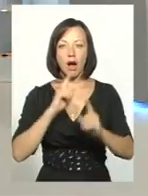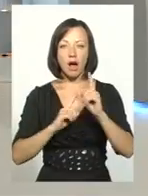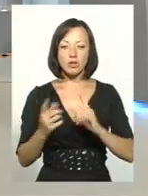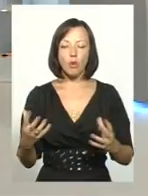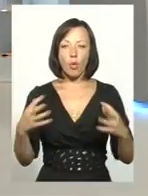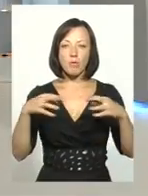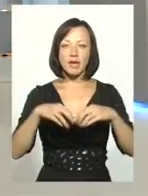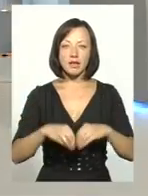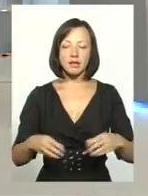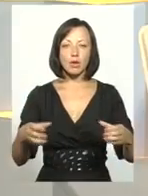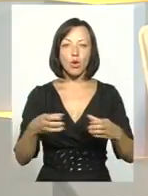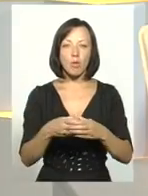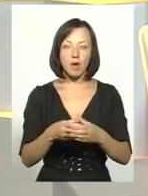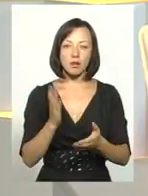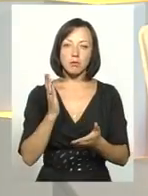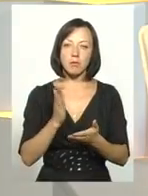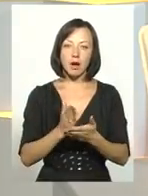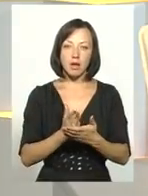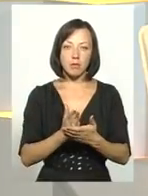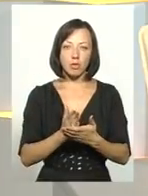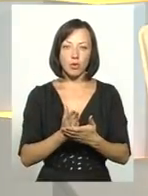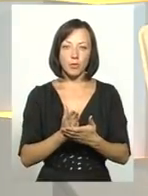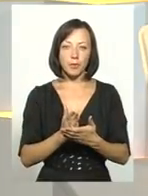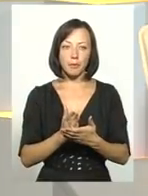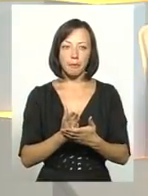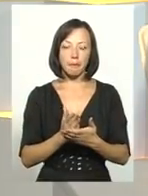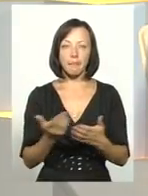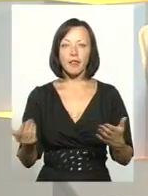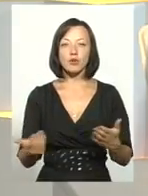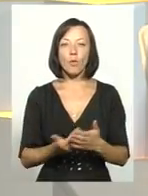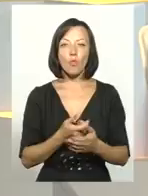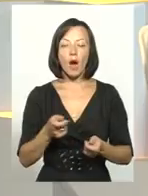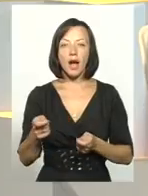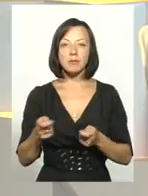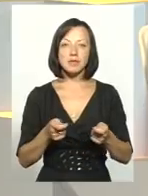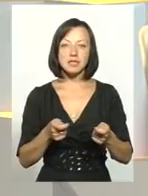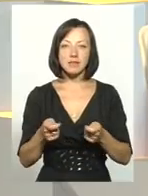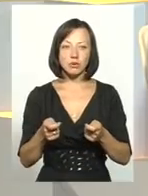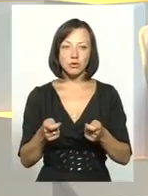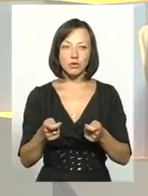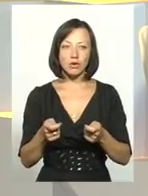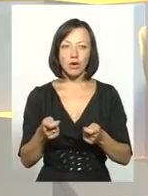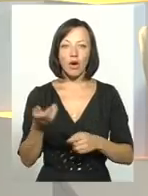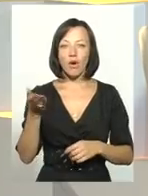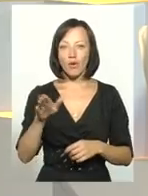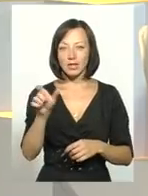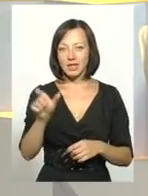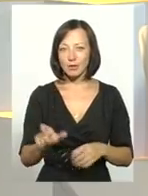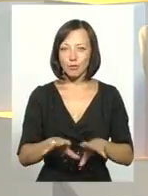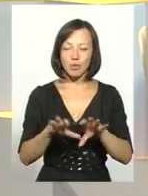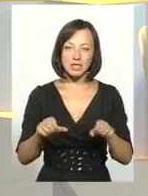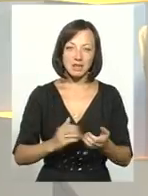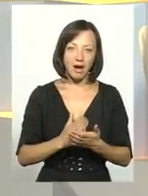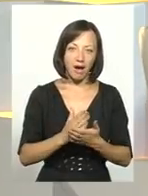об'єднаних терогромад. Маємо нову адміністративну одиницю чи посаду,